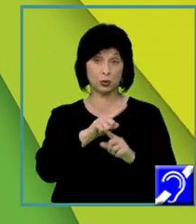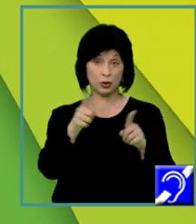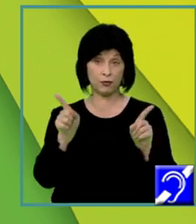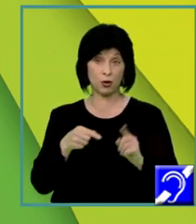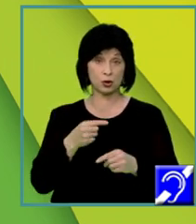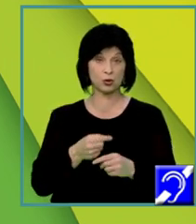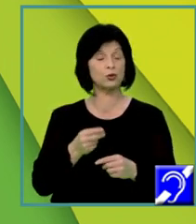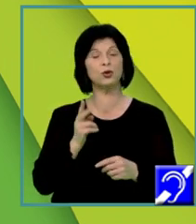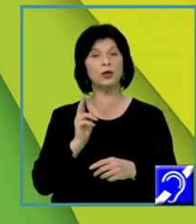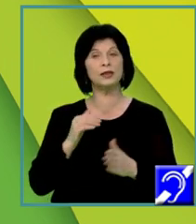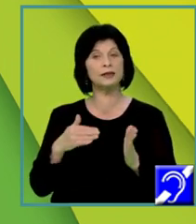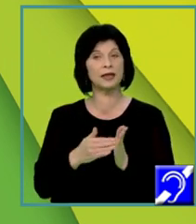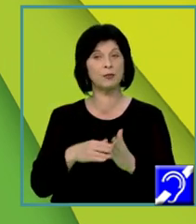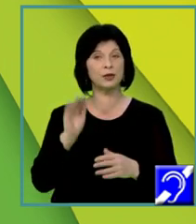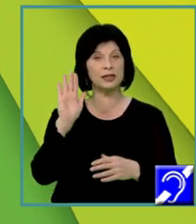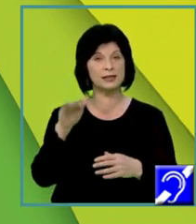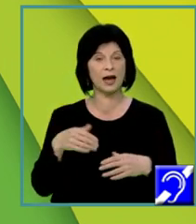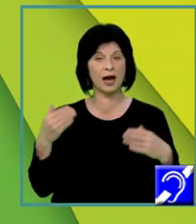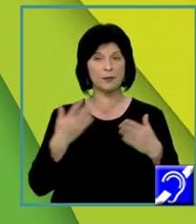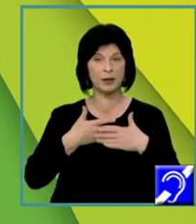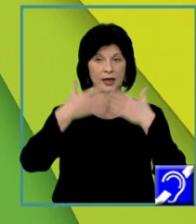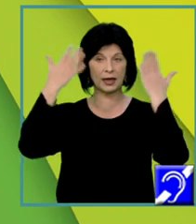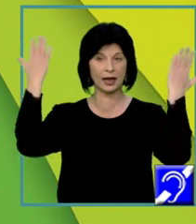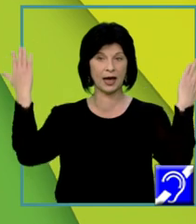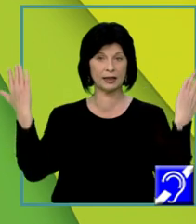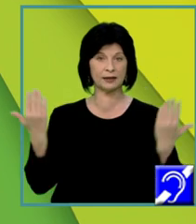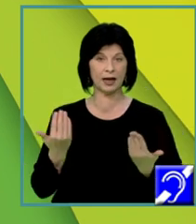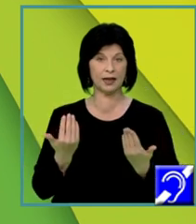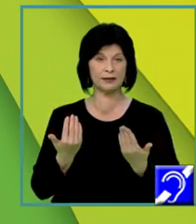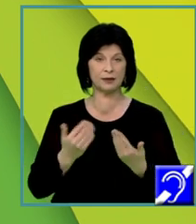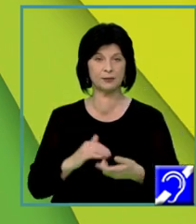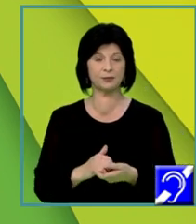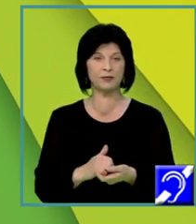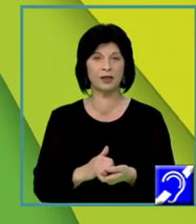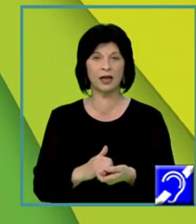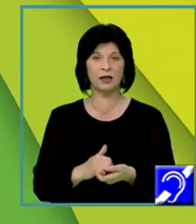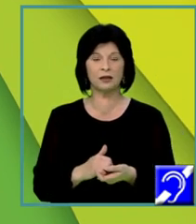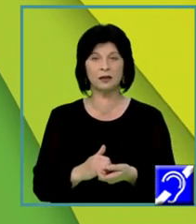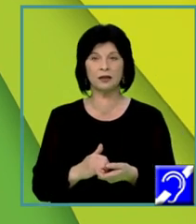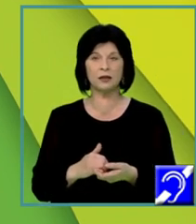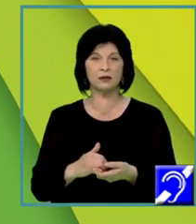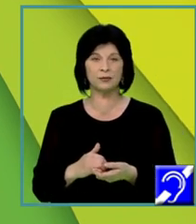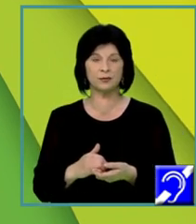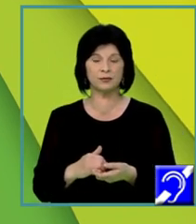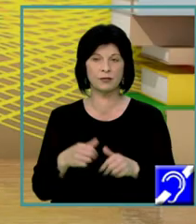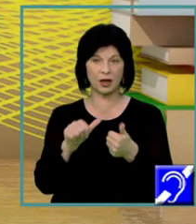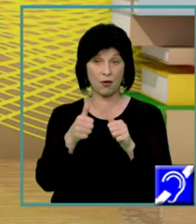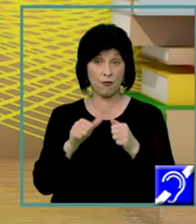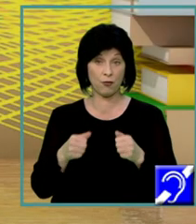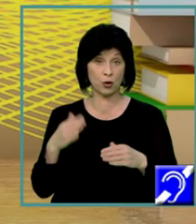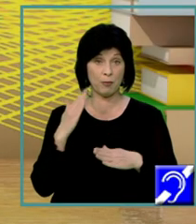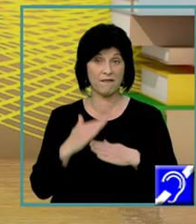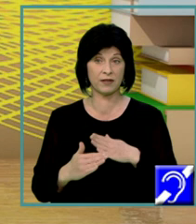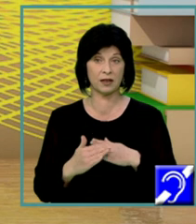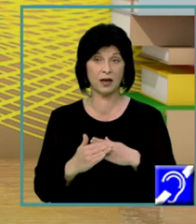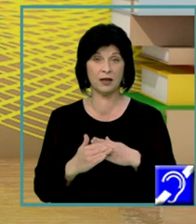conexiunea logică, să fie structurat pe paragrafe și, nu uitați, utilizați conectorii. Forma finală a